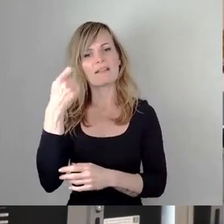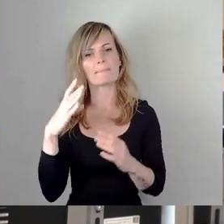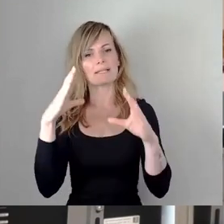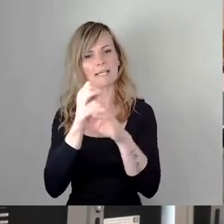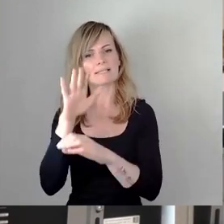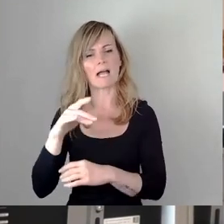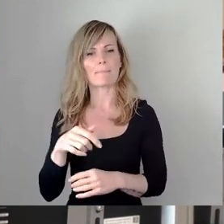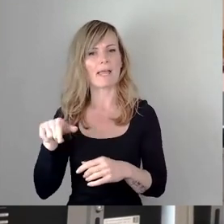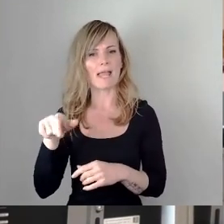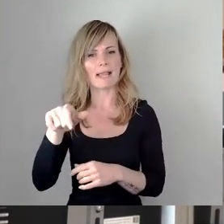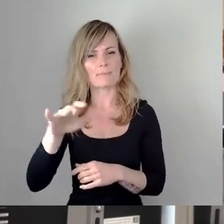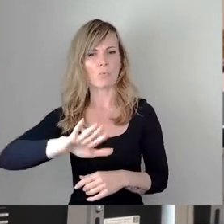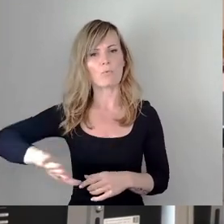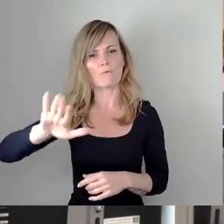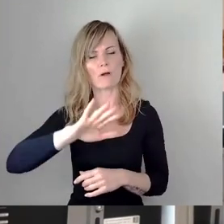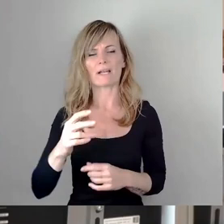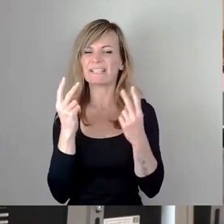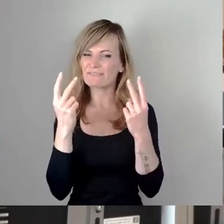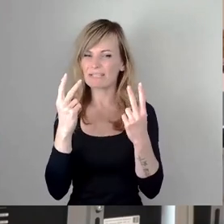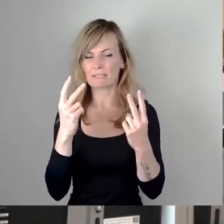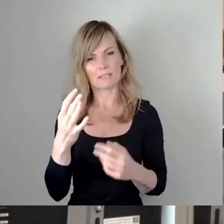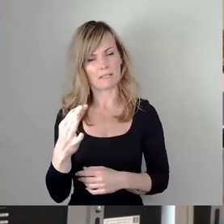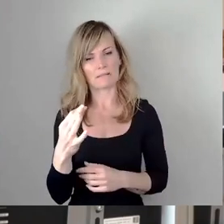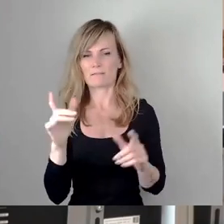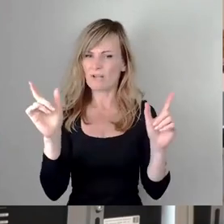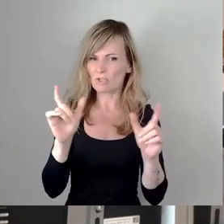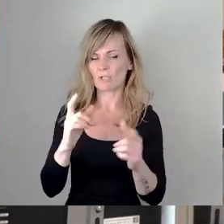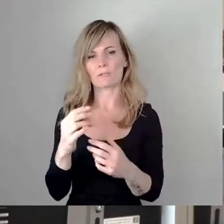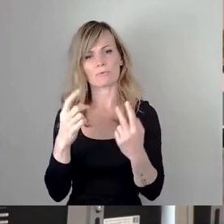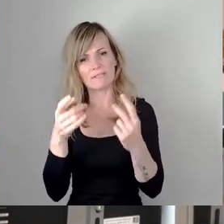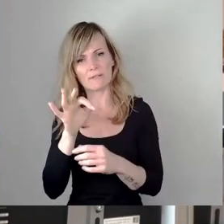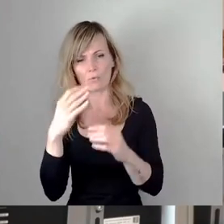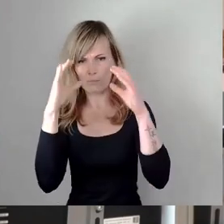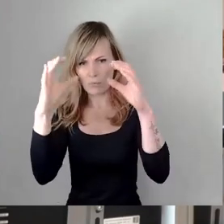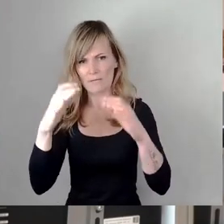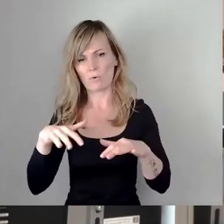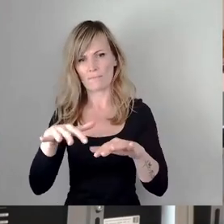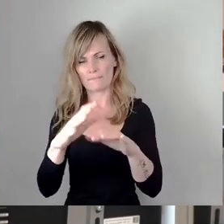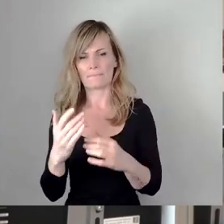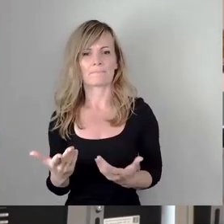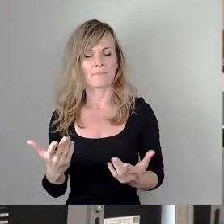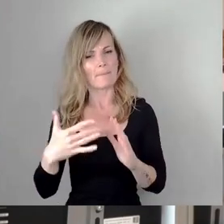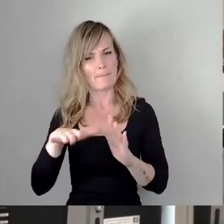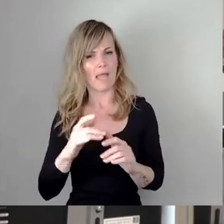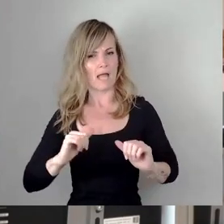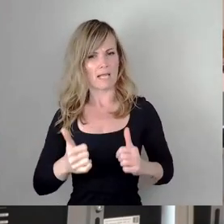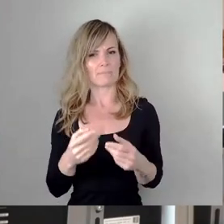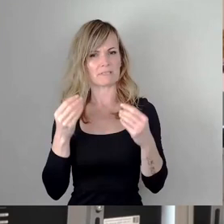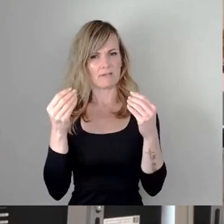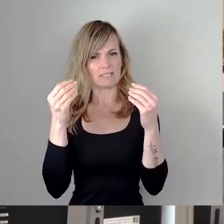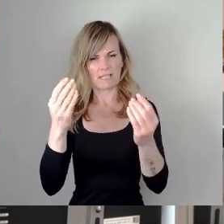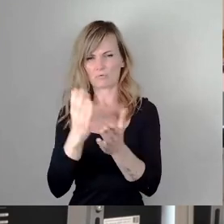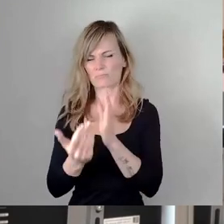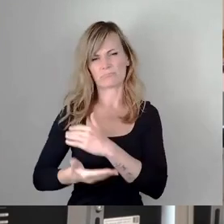Publikumsmagnet für unsere Stadt. Seit Jahrzehnten bringen diese Veranstaltungen ein Stück mehr Lebensqualität für die Dresdner Bürger und zudem eine